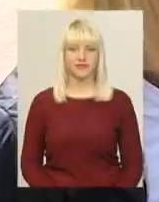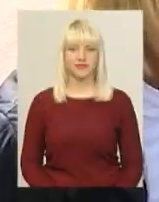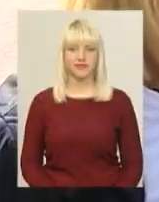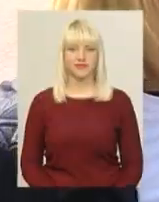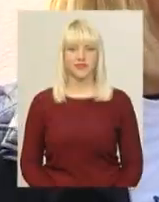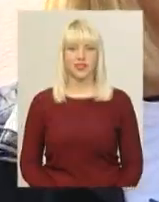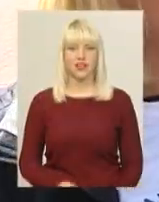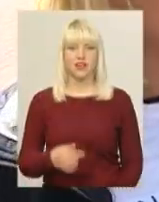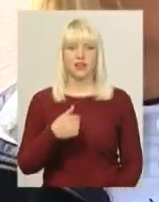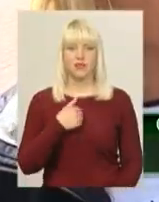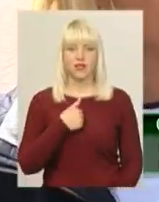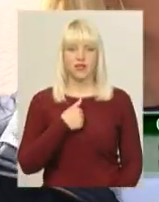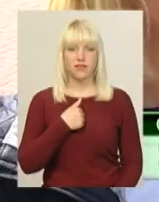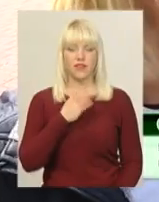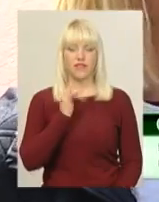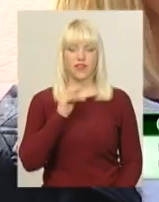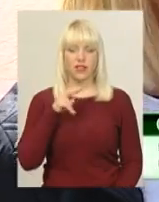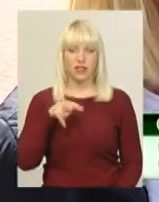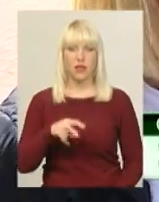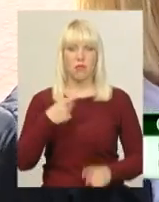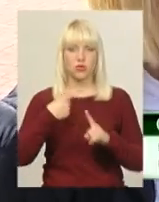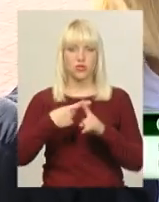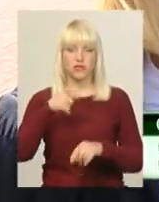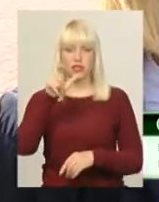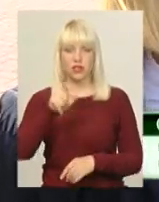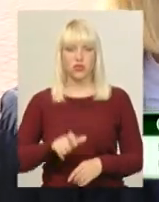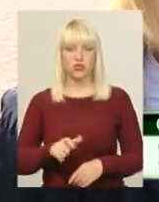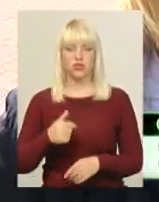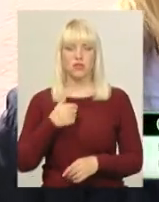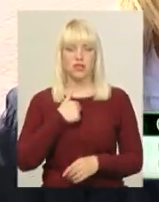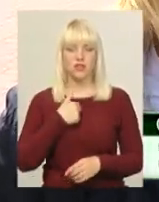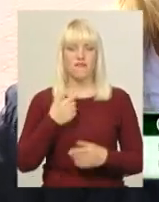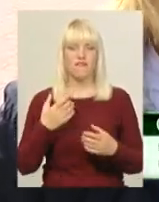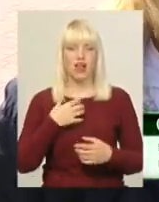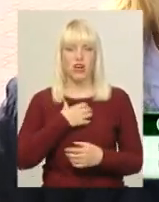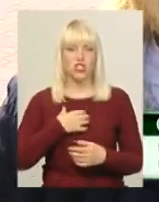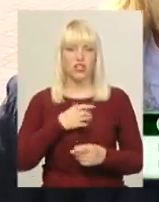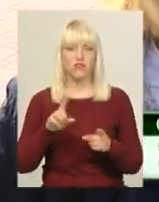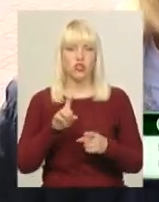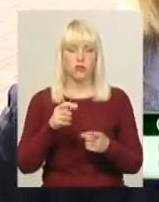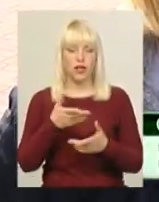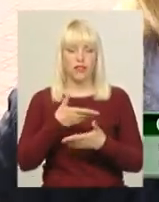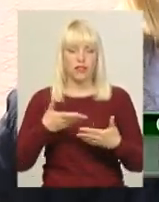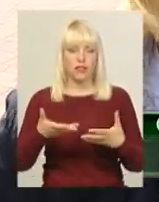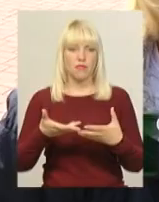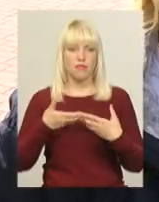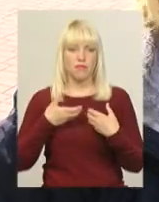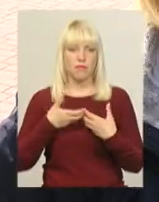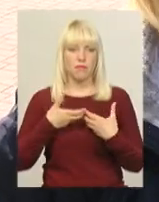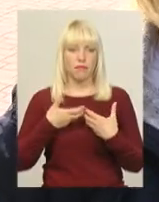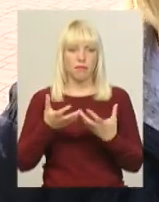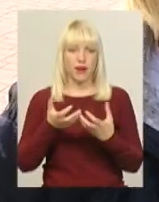Мені, як ВІЛ-позитивній людині, сьогодні є сказати, що дуже важливо, щоб нас приймали такими, якими є. Тому що ми нічим не